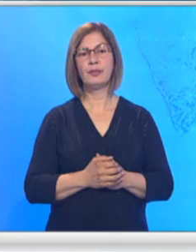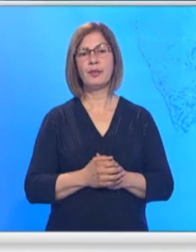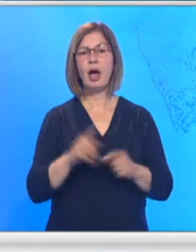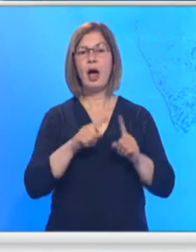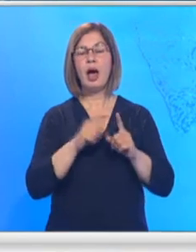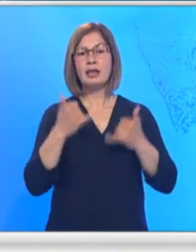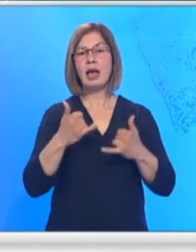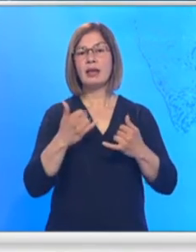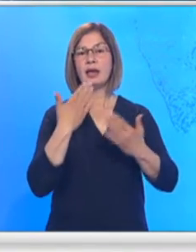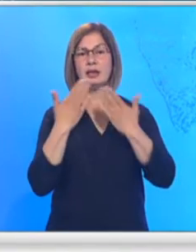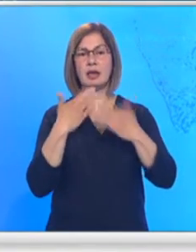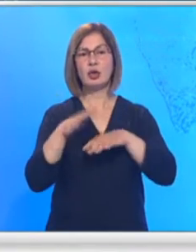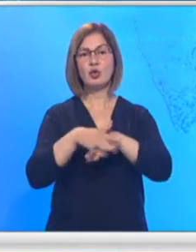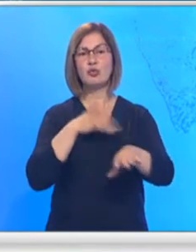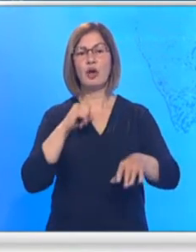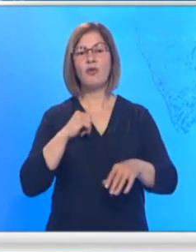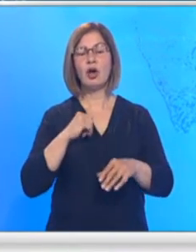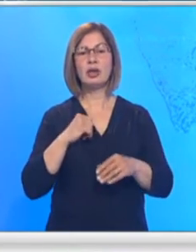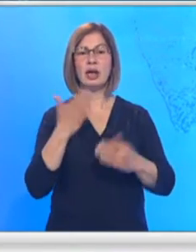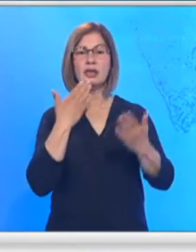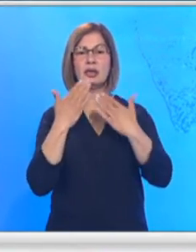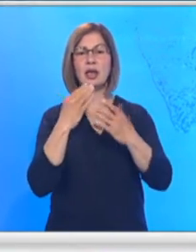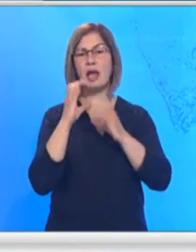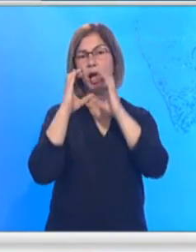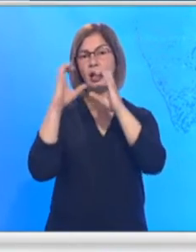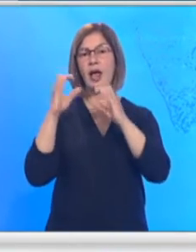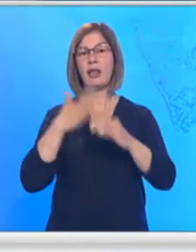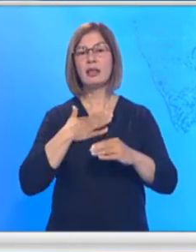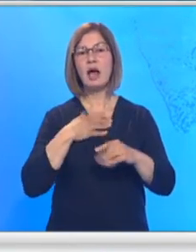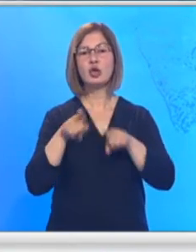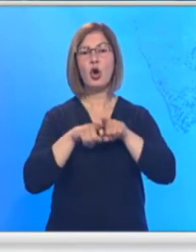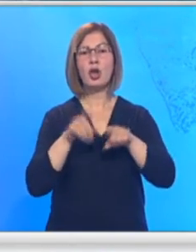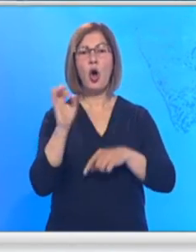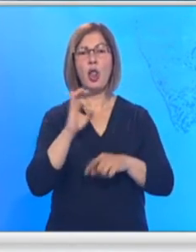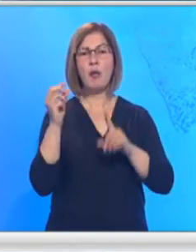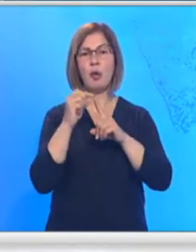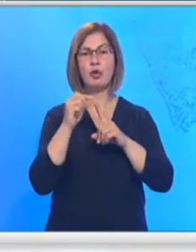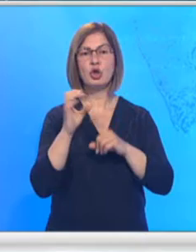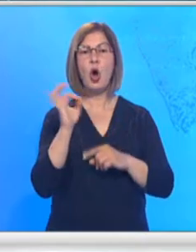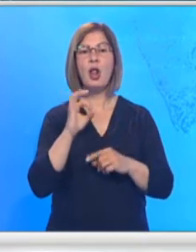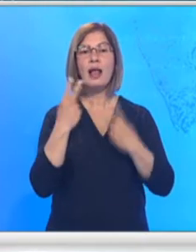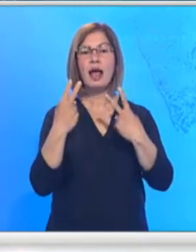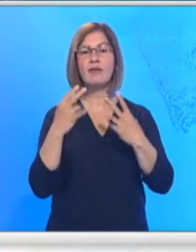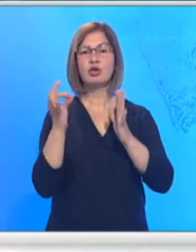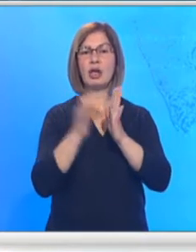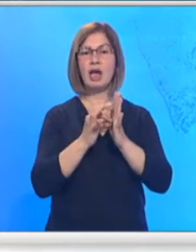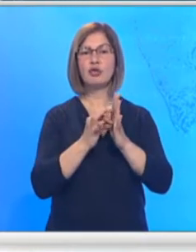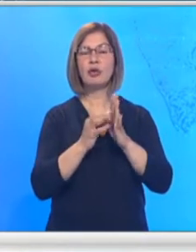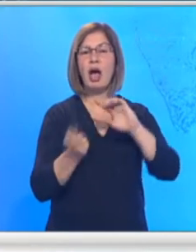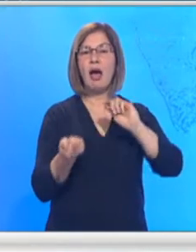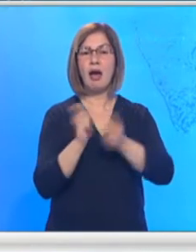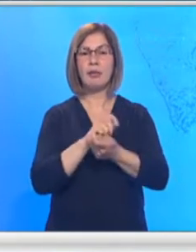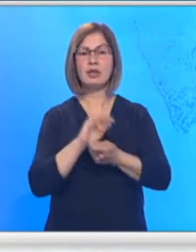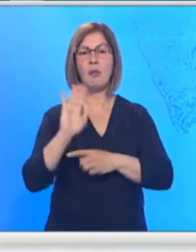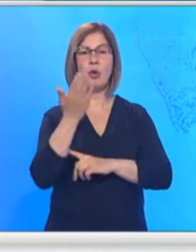U toko sednica Skupštine Vojvodine za sedanje prati naša koleginica Olja Popović. Olja, najvažnija tačka odnosi se na rebalans